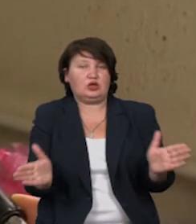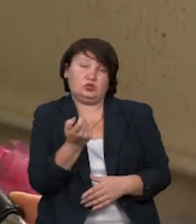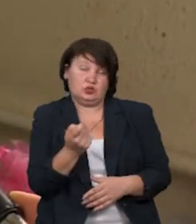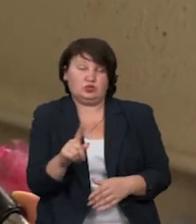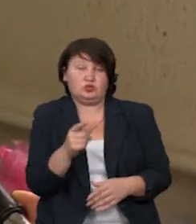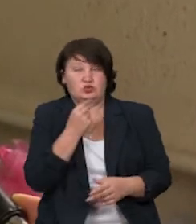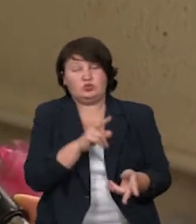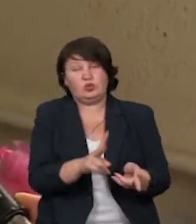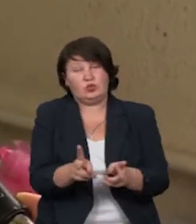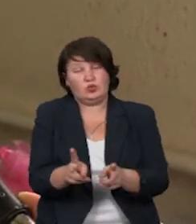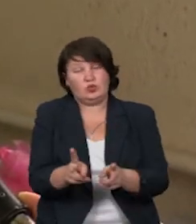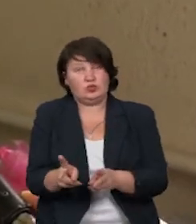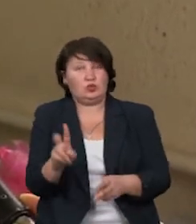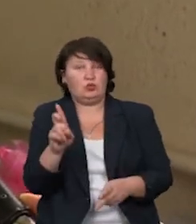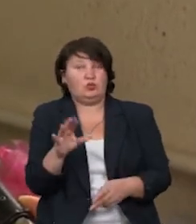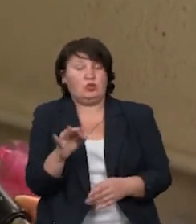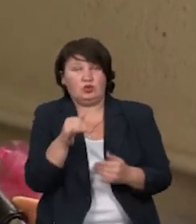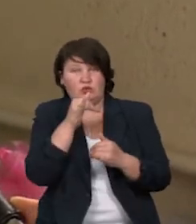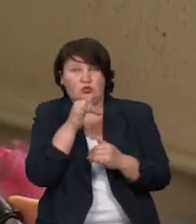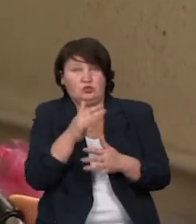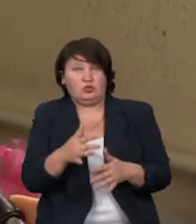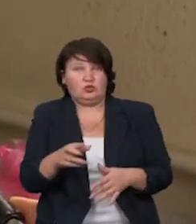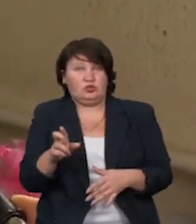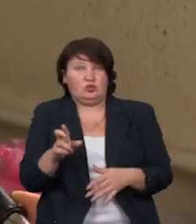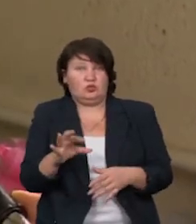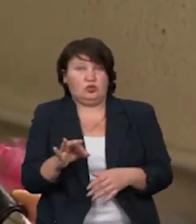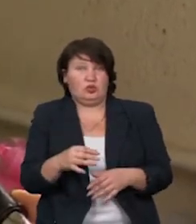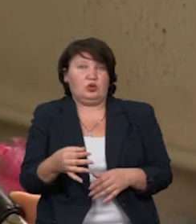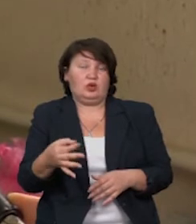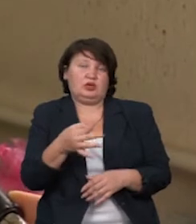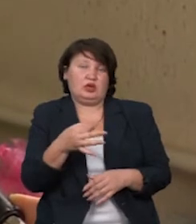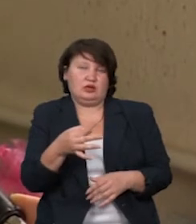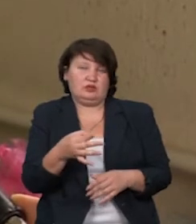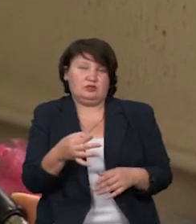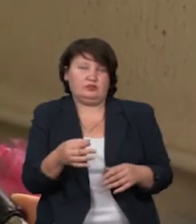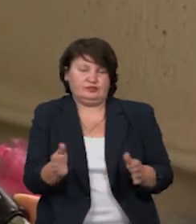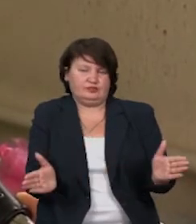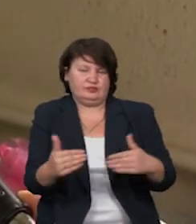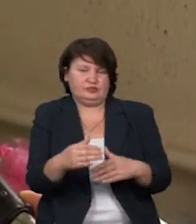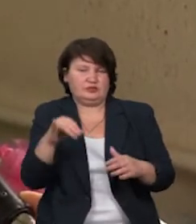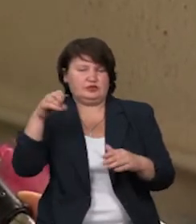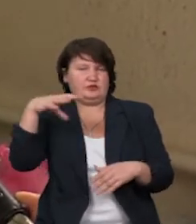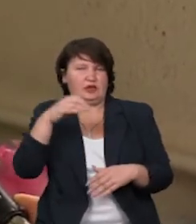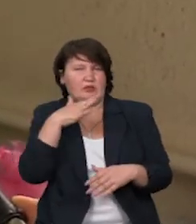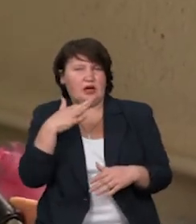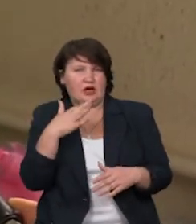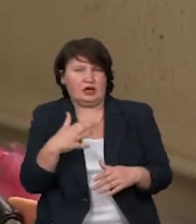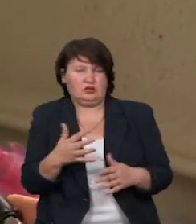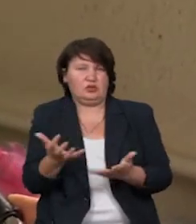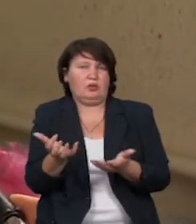готую, бо і не можу, бо дуже та плитка бере світла багато, а світло також дороге,